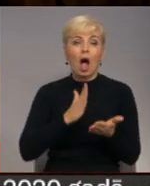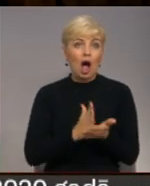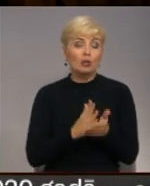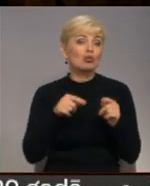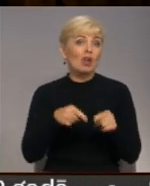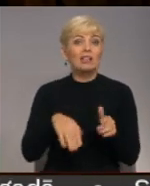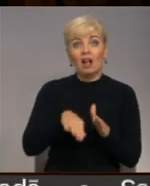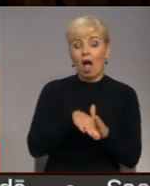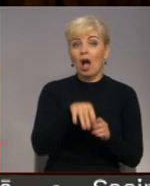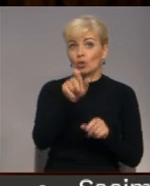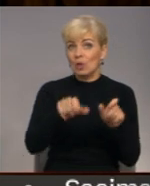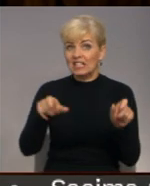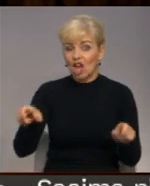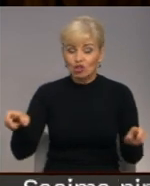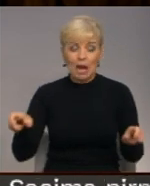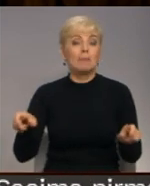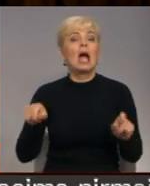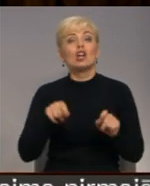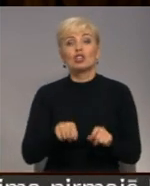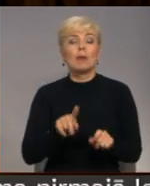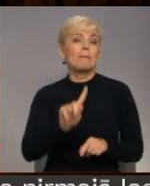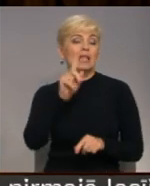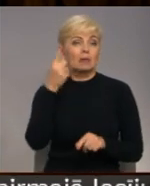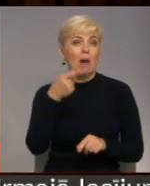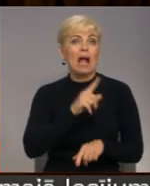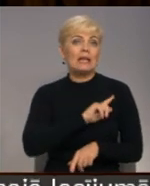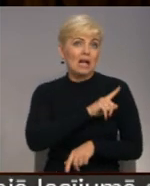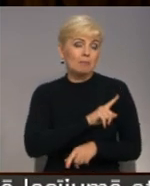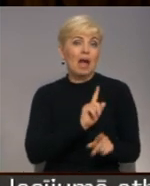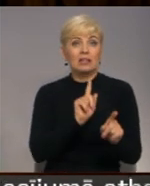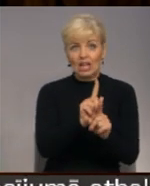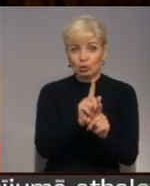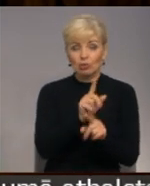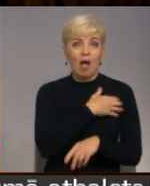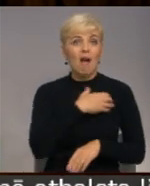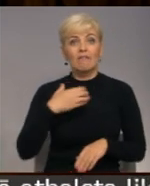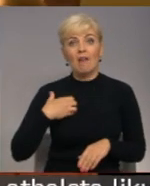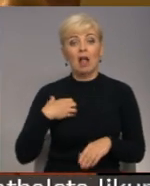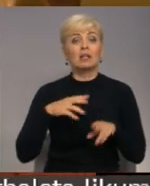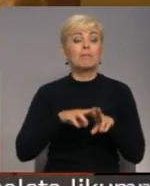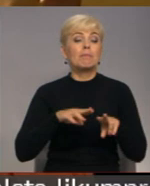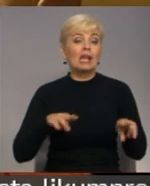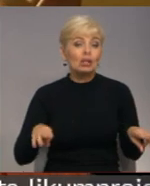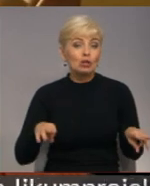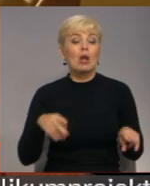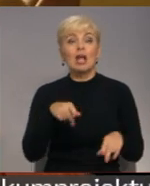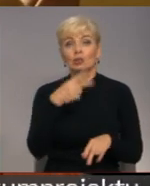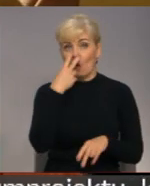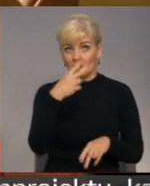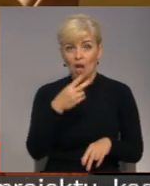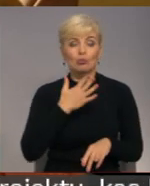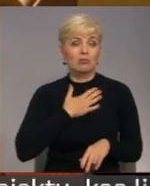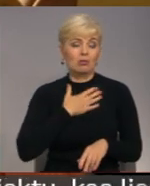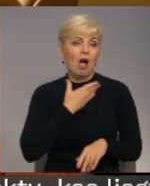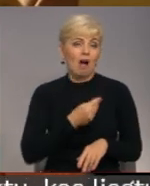ka no šeit klātiezošiem iedzīvotājiem šī pirmā iespēja tikties vispār ar valdības ministru. Es to redzu kā savu